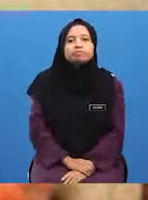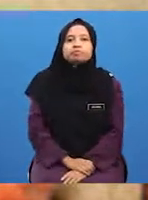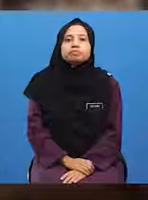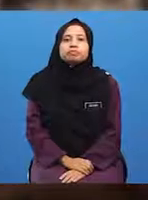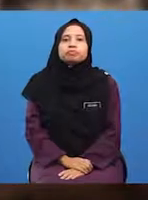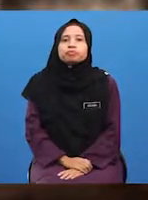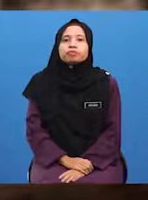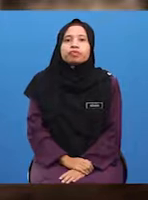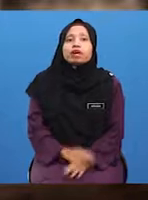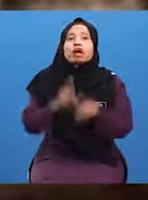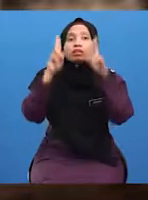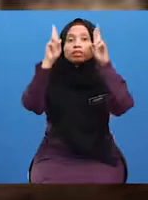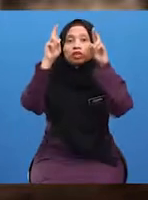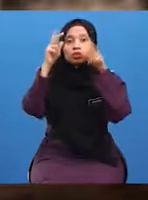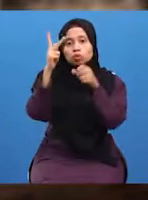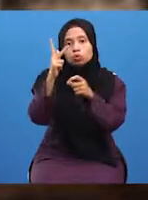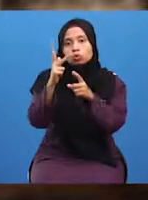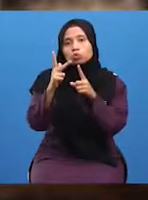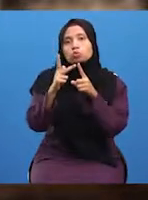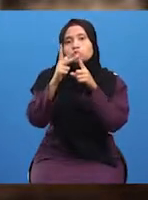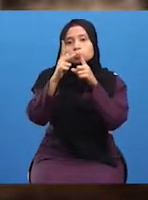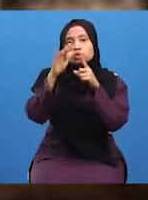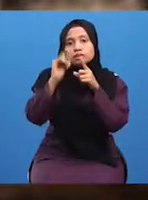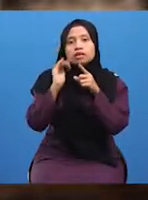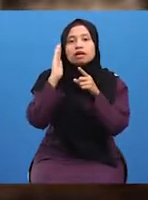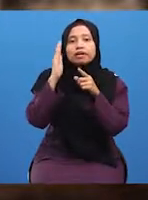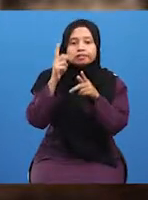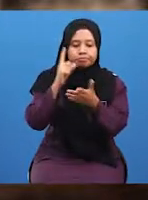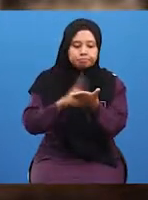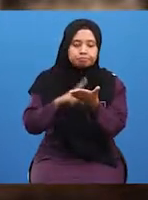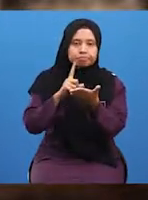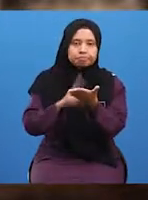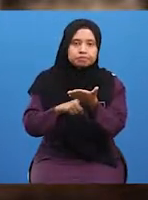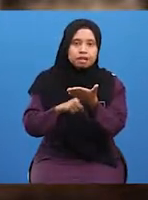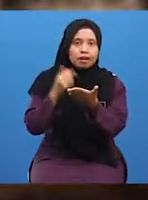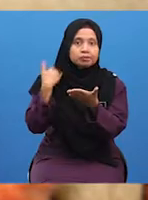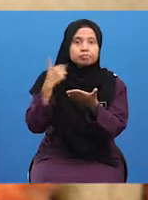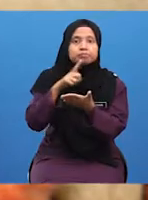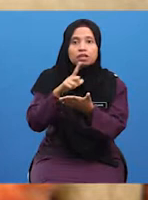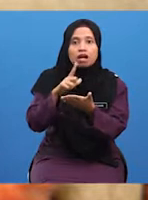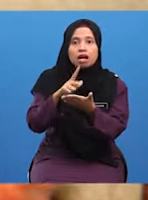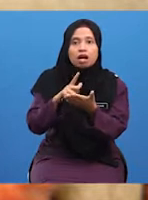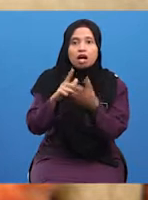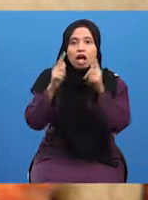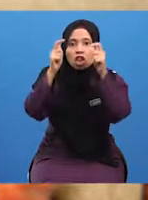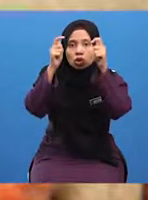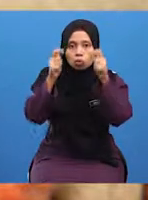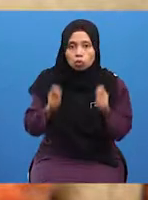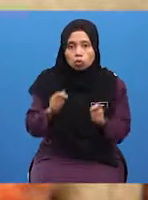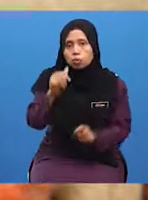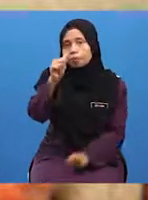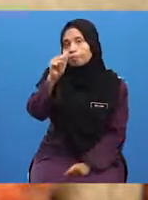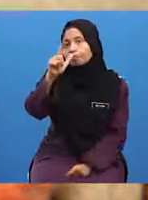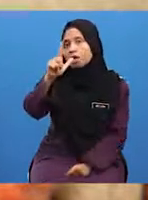Tajuk kursus yang akan dibincangkan adalah Tokoh Al-Mas